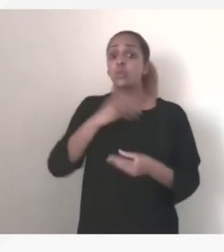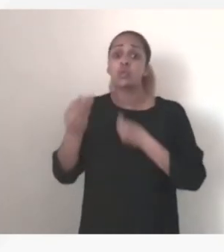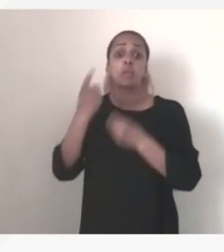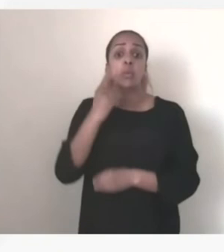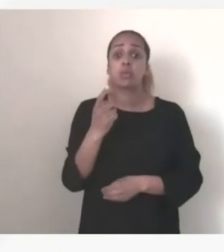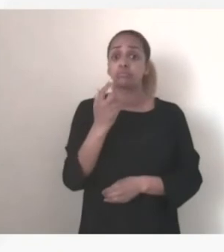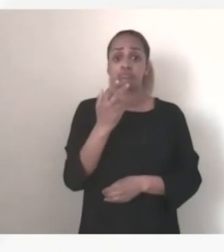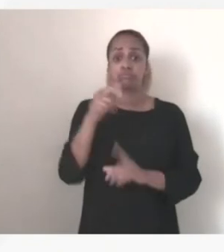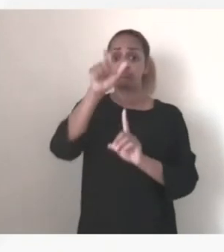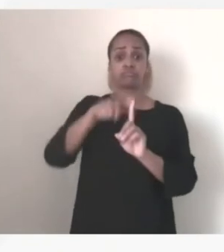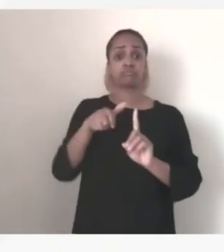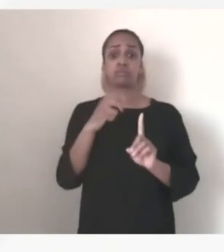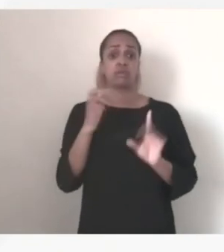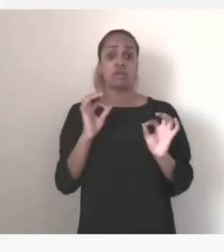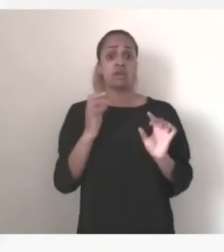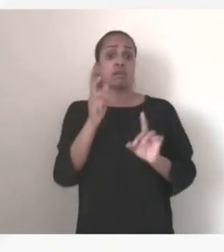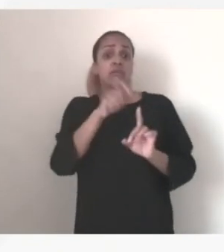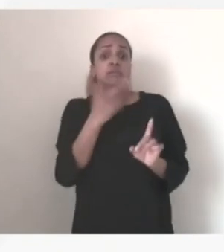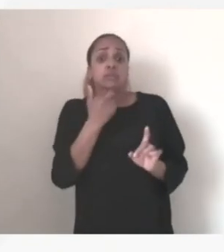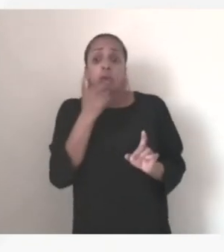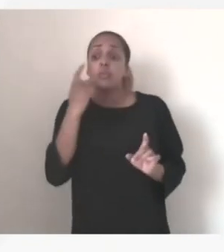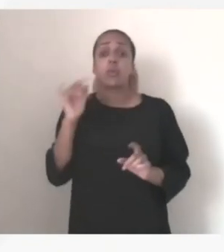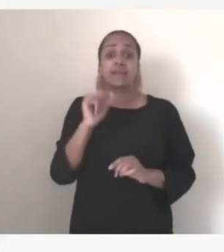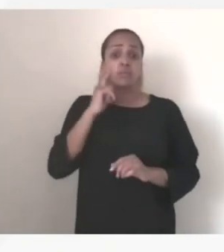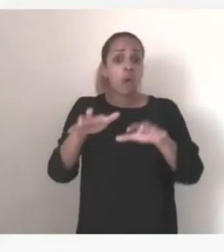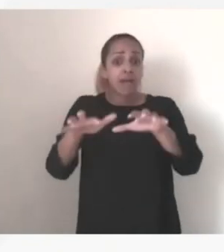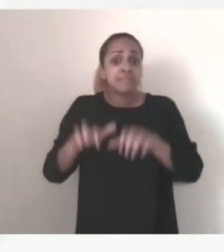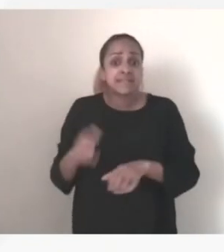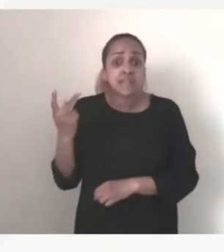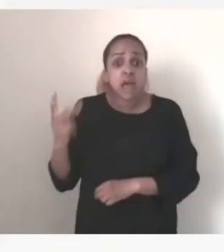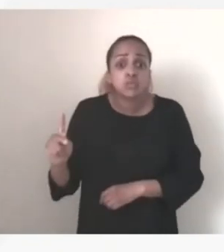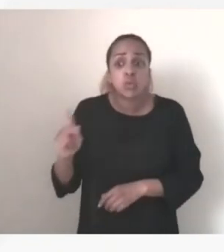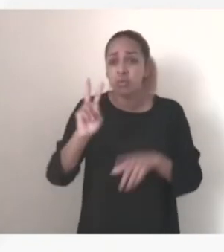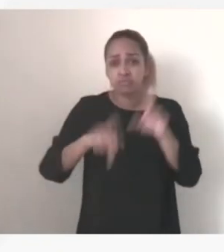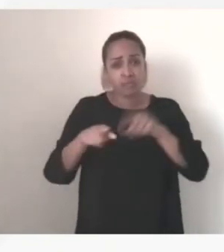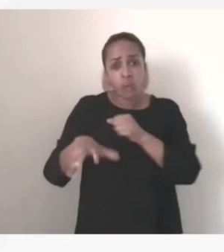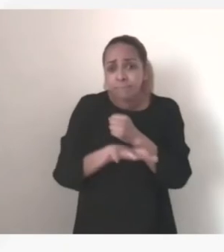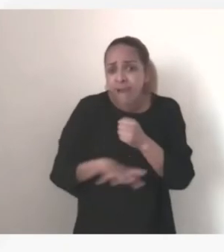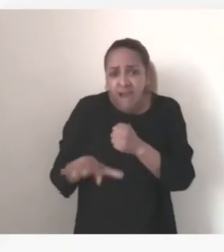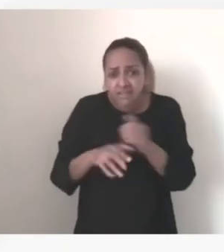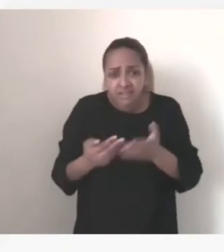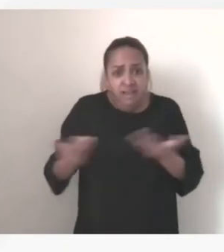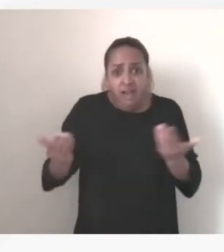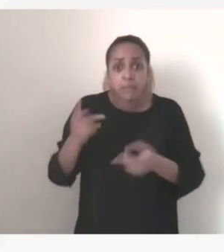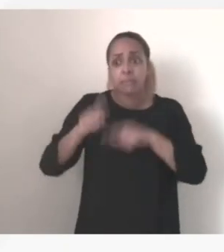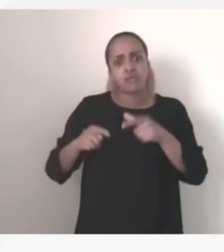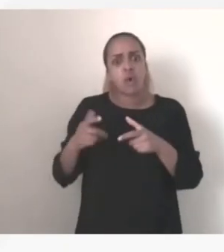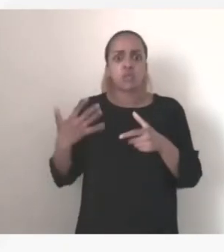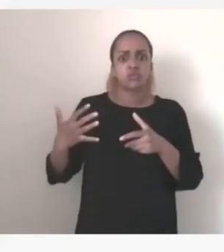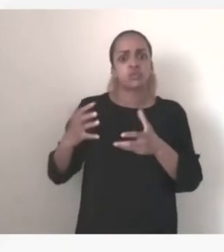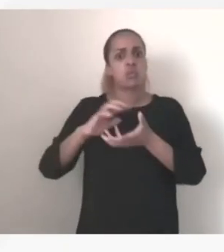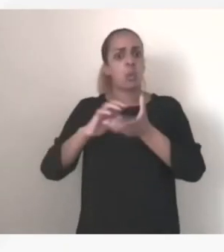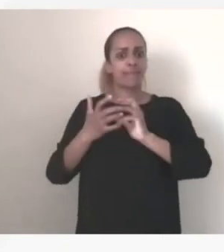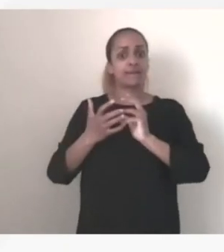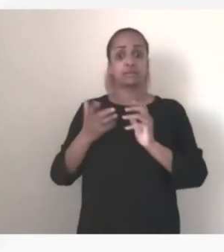administration parfois très basique parfois un peu plus complexe mais qui doivent permettre aux